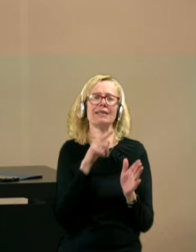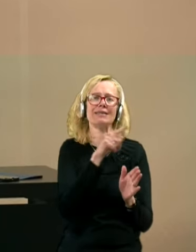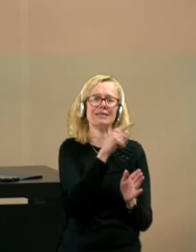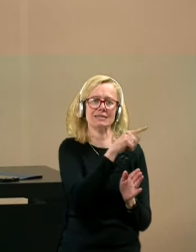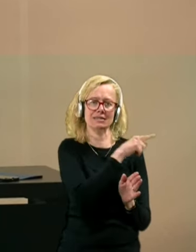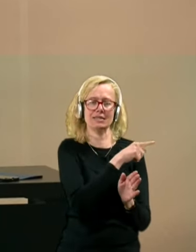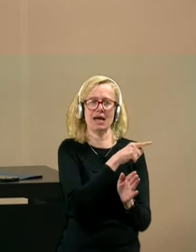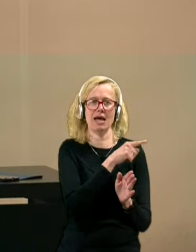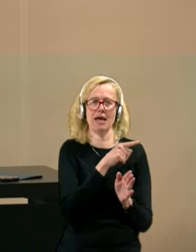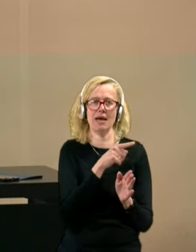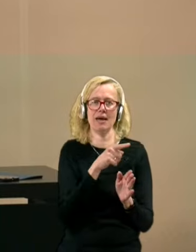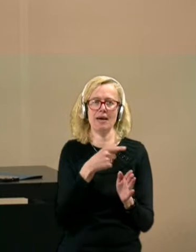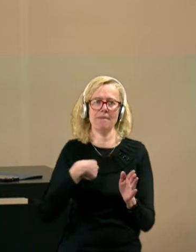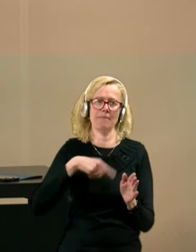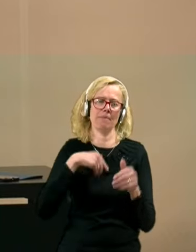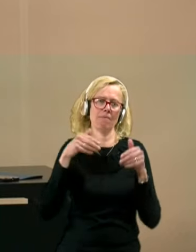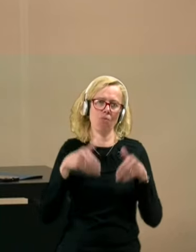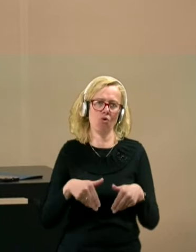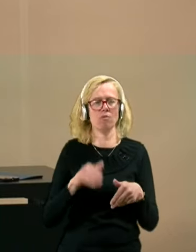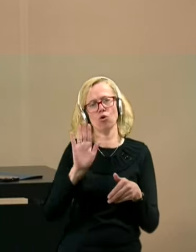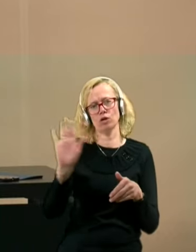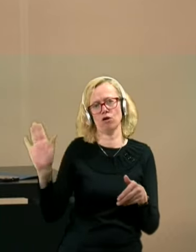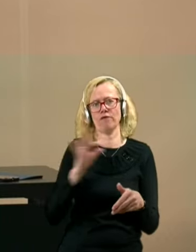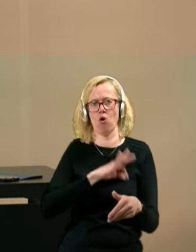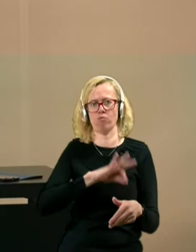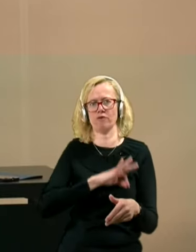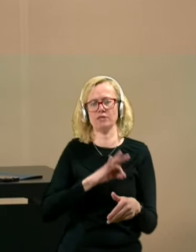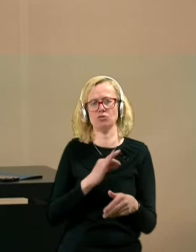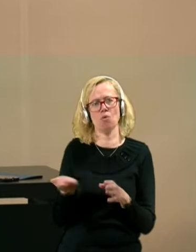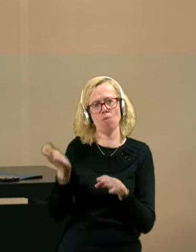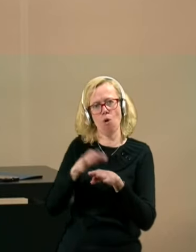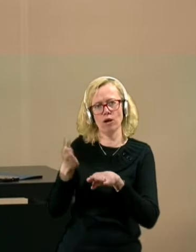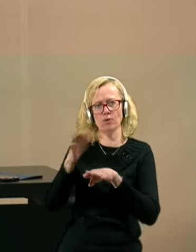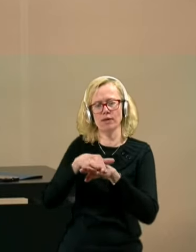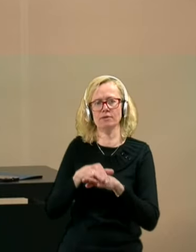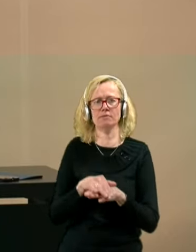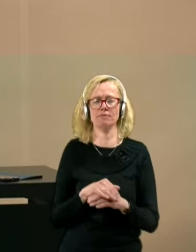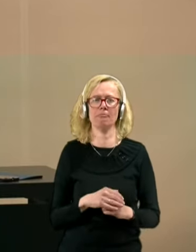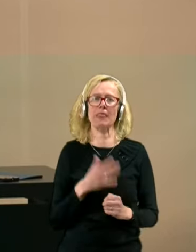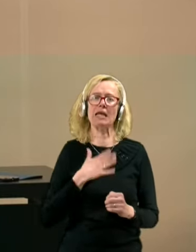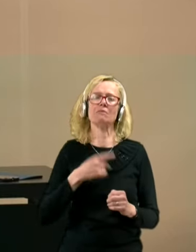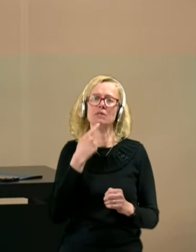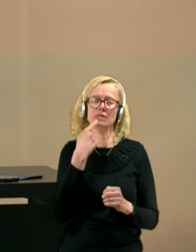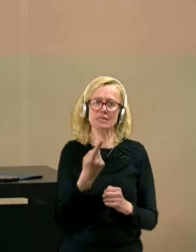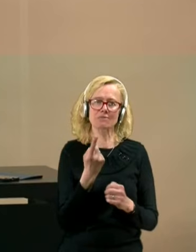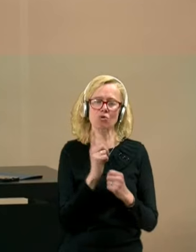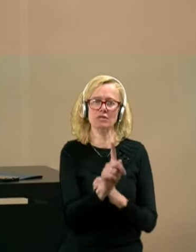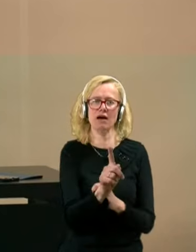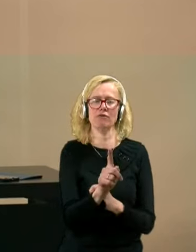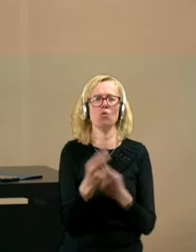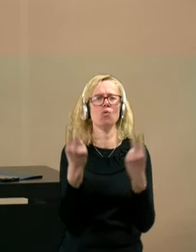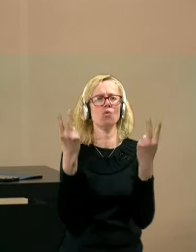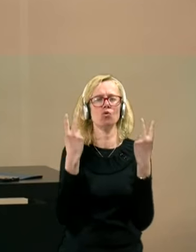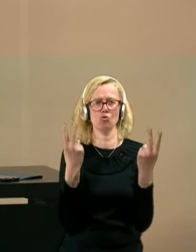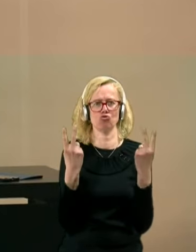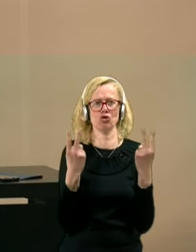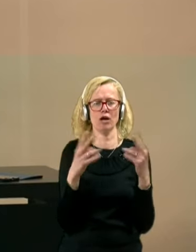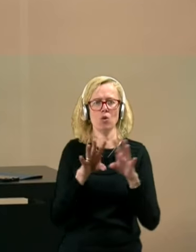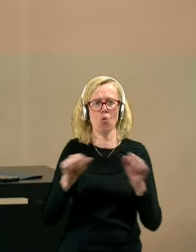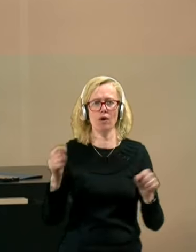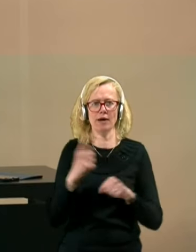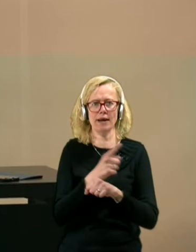moramo pač njihove obveznosti poravnati. Tukaj bi izpostavil še enkrat, ne, da je ključno ukrep, ki smo ga